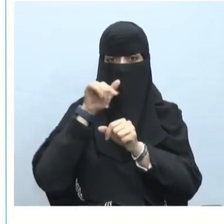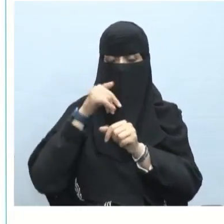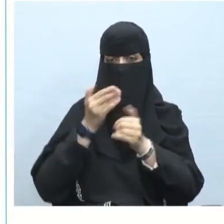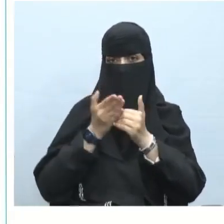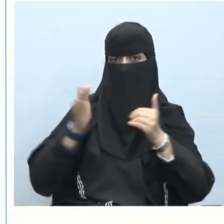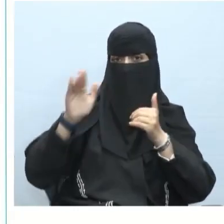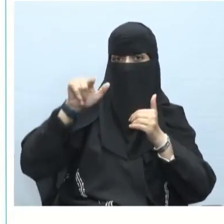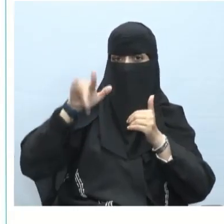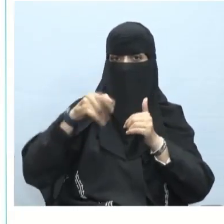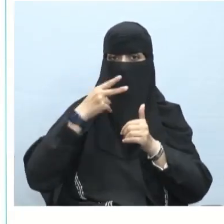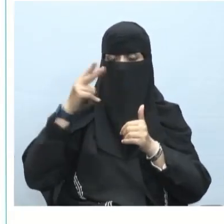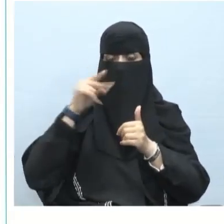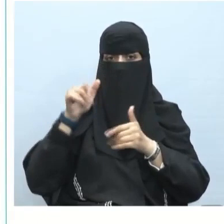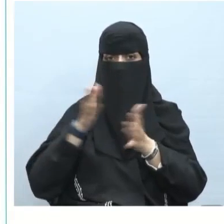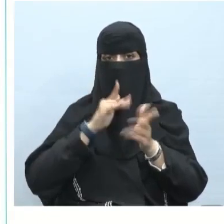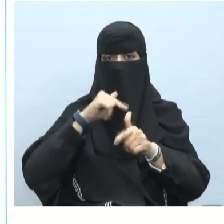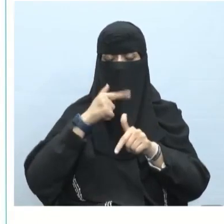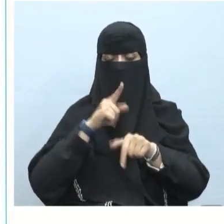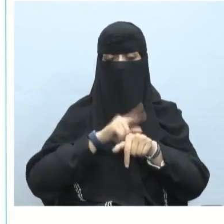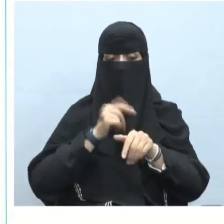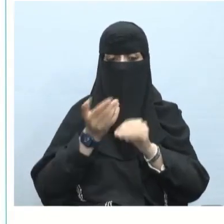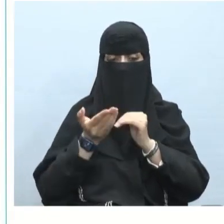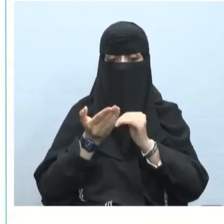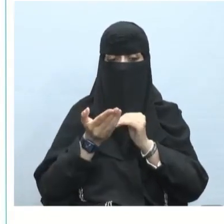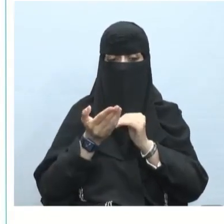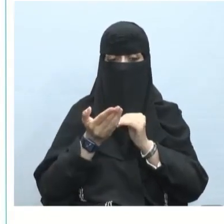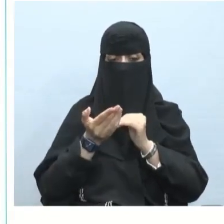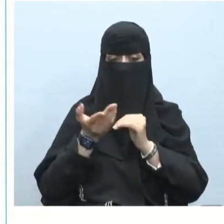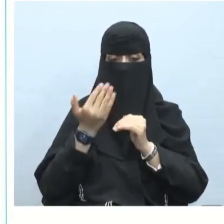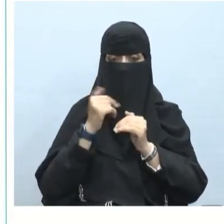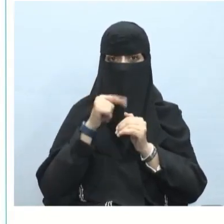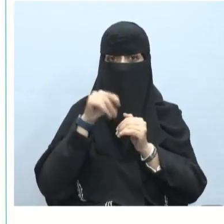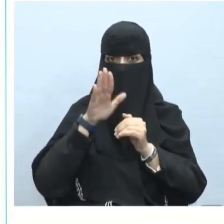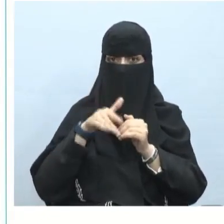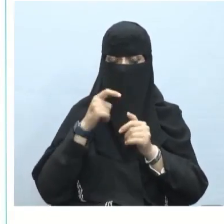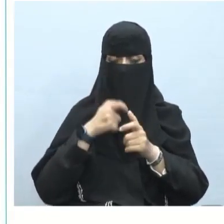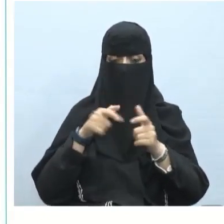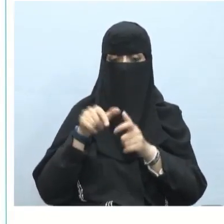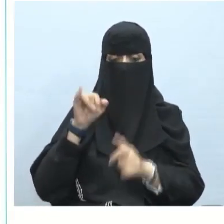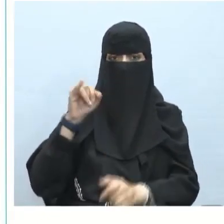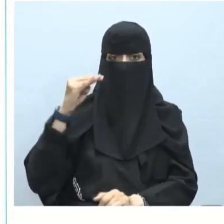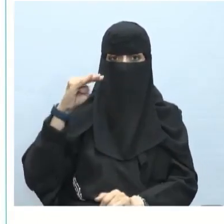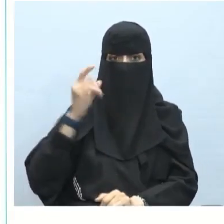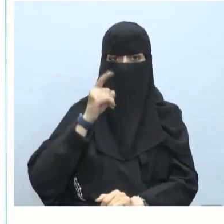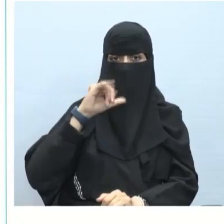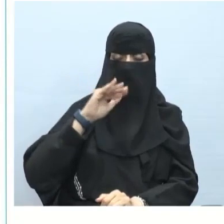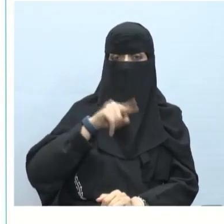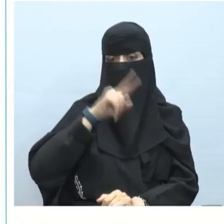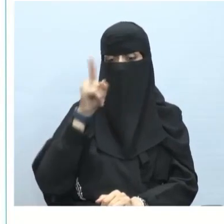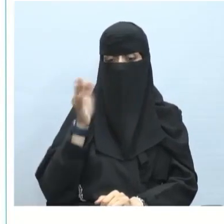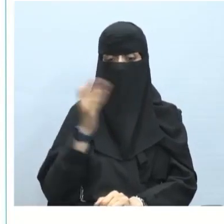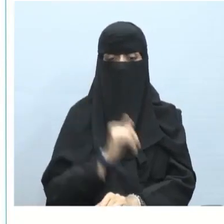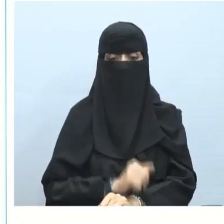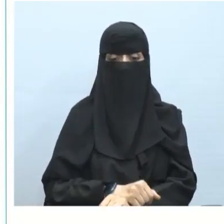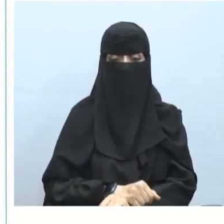الابتعاد عن التدخين وكما قلنا عن التدخين جاءت مجرورة فعطفت عليها